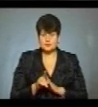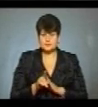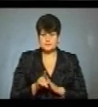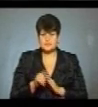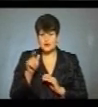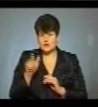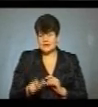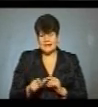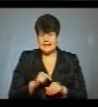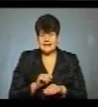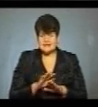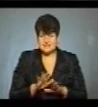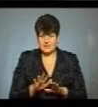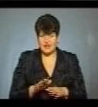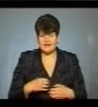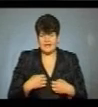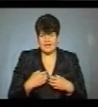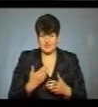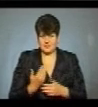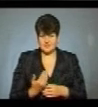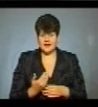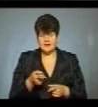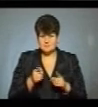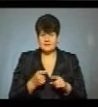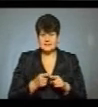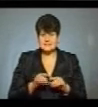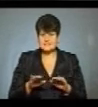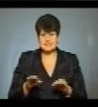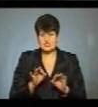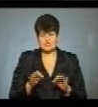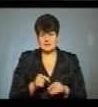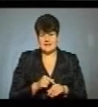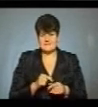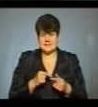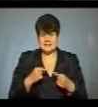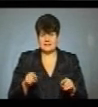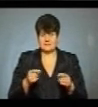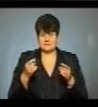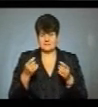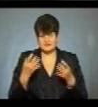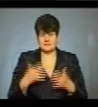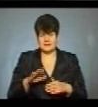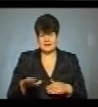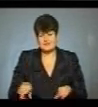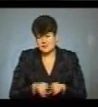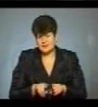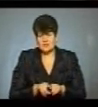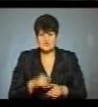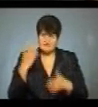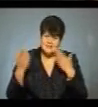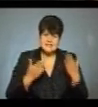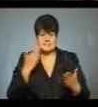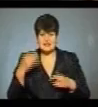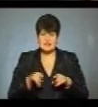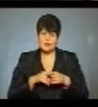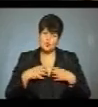людина, яка не стикається, стивно лякає їх, але насправді ці діти нічим не зрізняються від звичайних дітей. Вони такі ж самі веселі, так